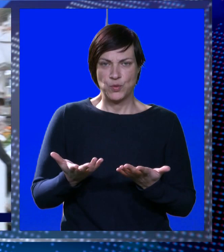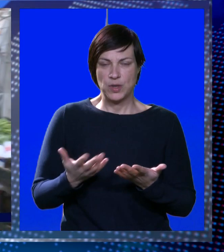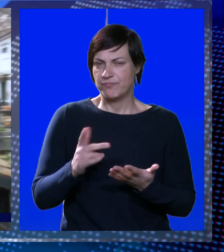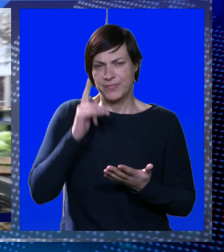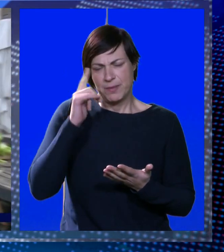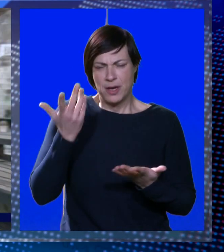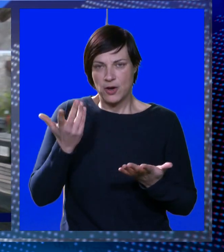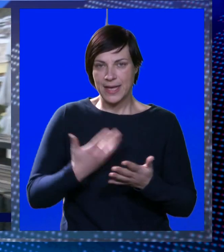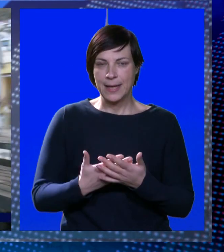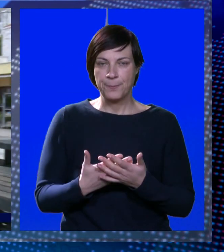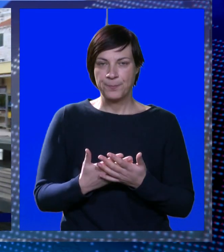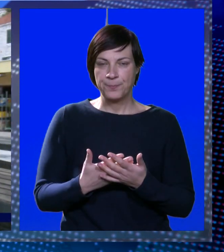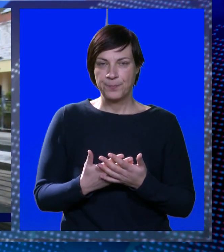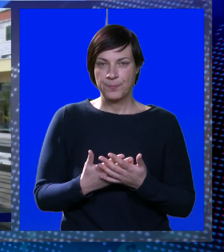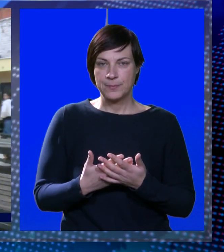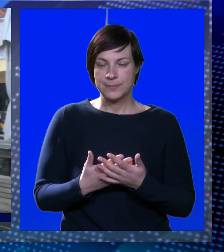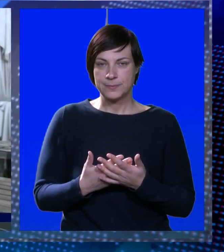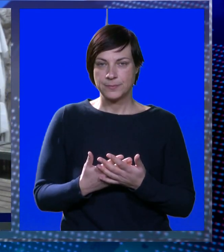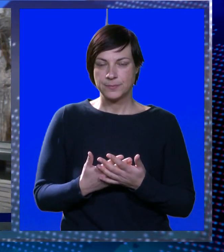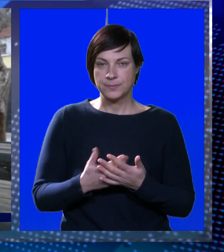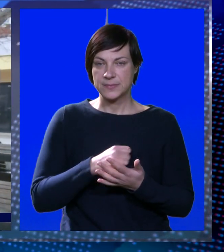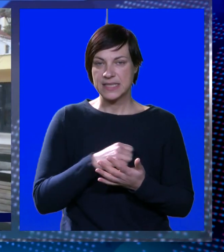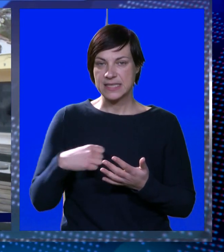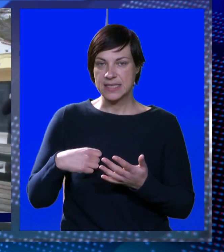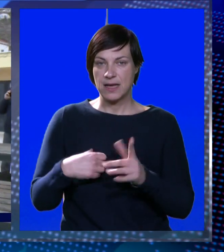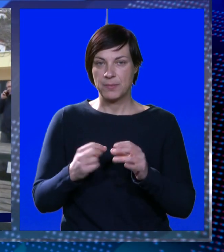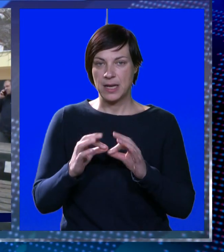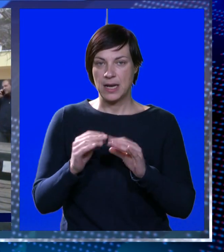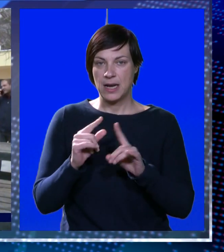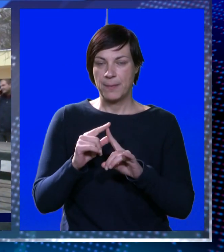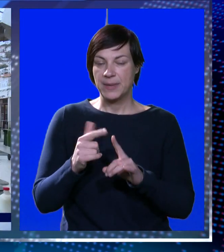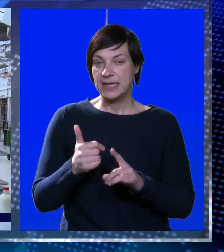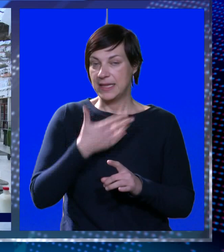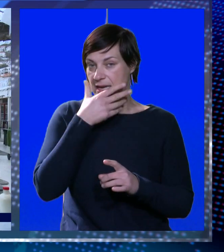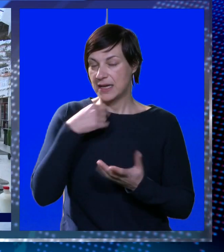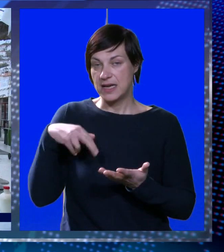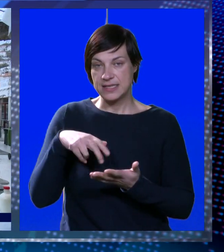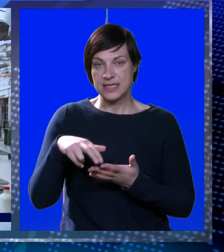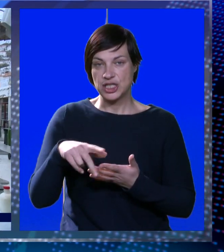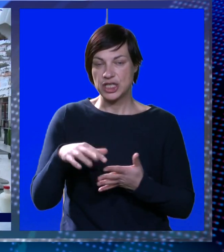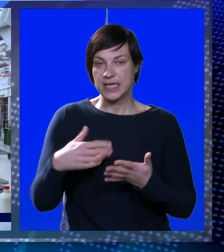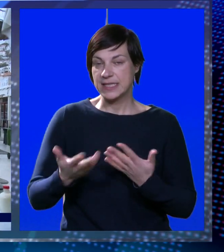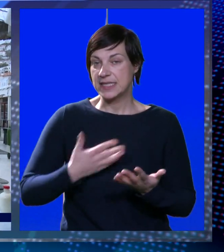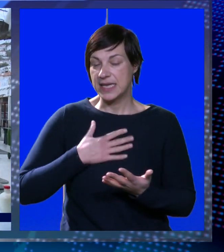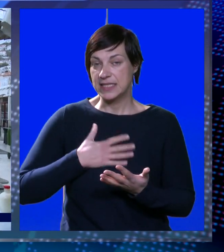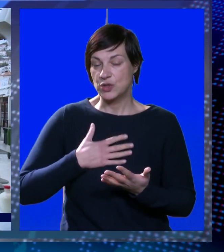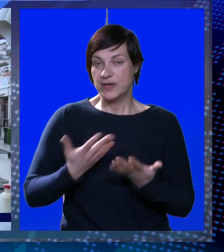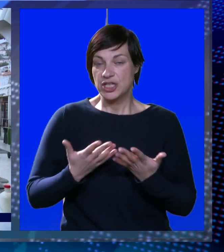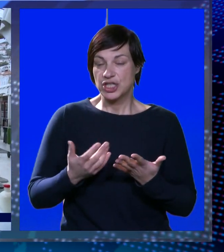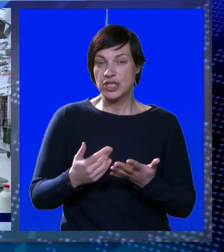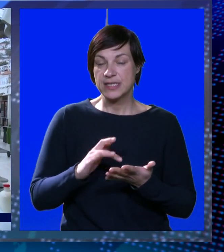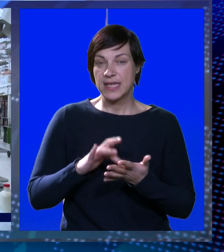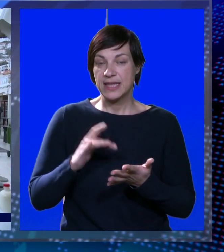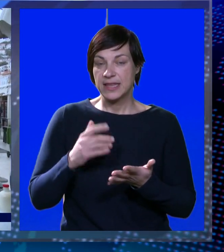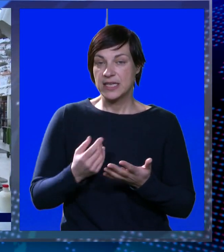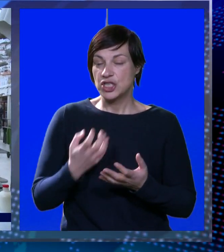redu. Mislim, tu nema nekakve logike. Sam Lapa je jedna krasna šetnica i za uživata. Što